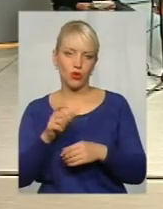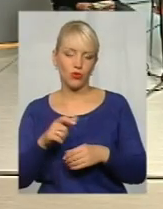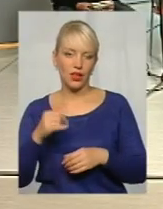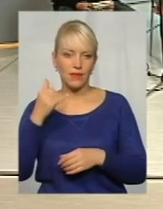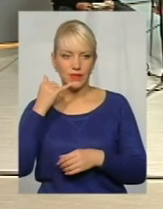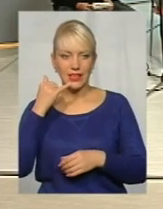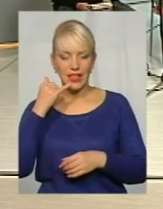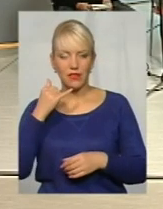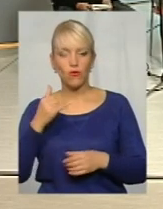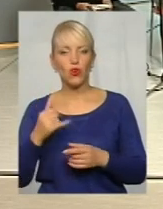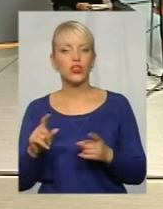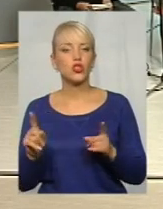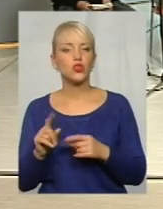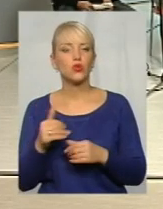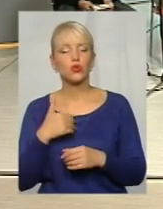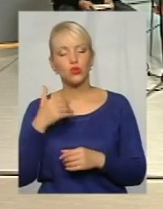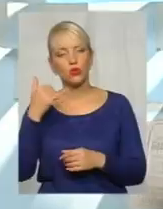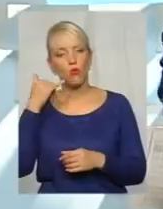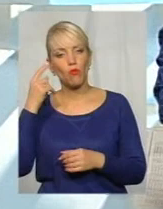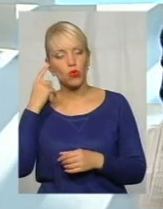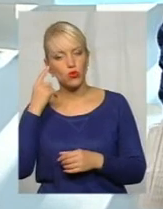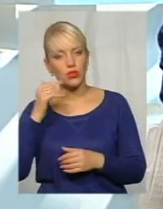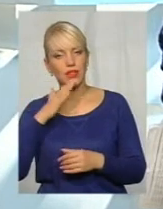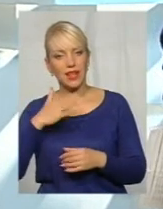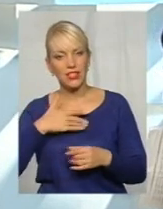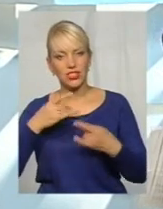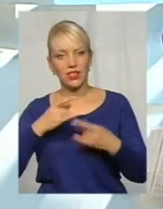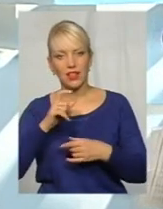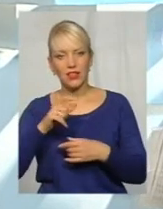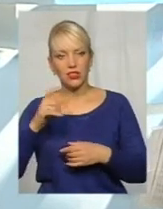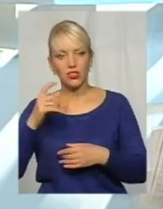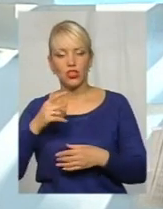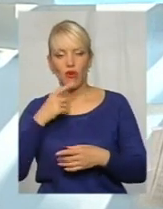дзвінок, що хочуть почути наші глядачі. Слухаємо вас, горість, будь ласка.